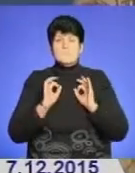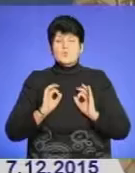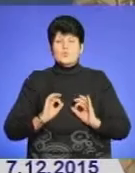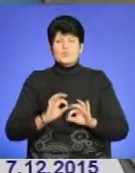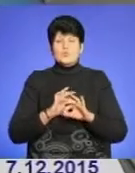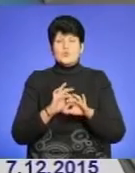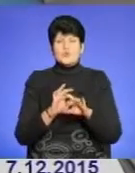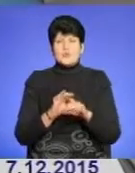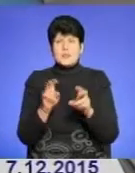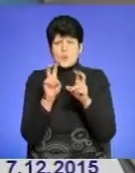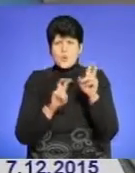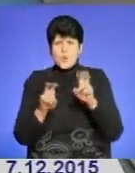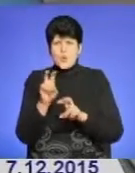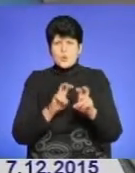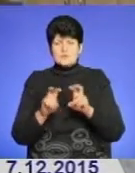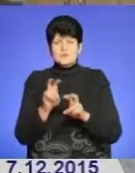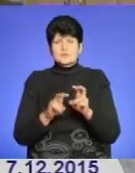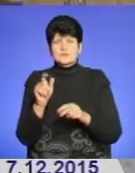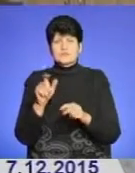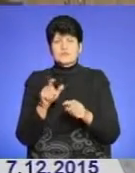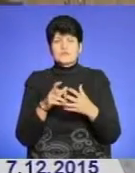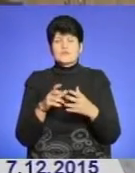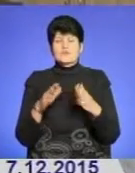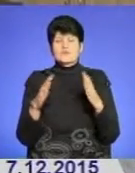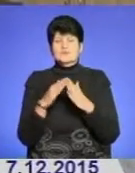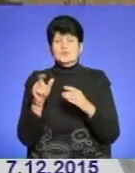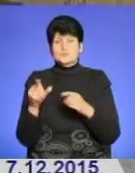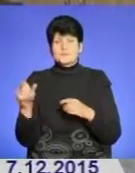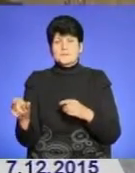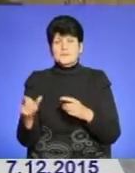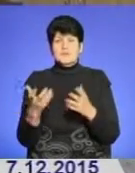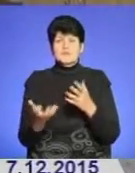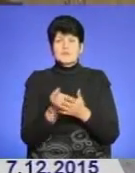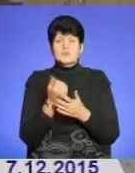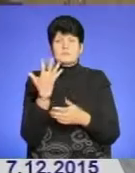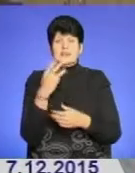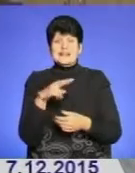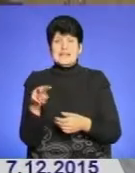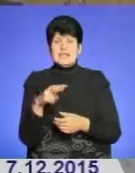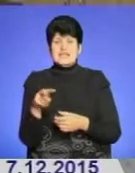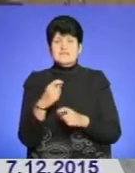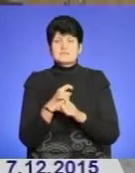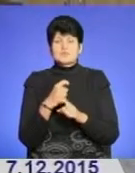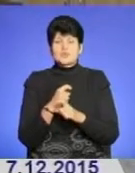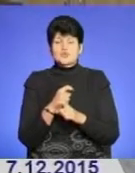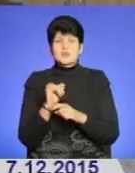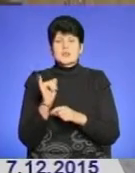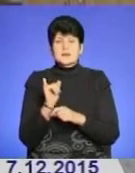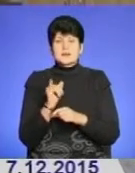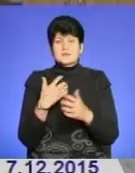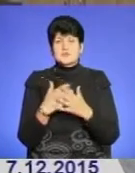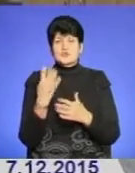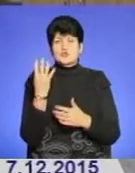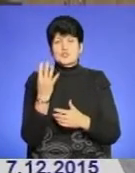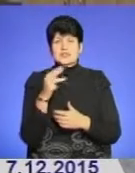провели санкціонований обшук в оселі підозрюваних. В ході обшуку було вилучено близько п'яти літрів спирту, а також близько